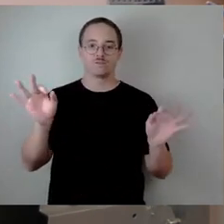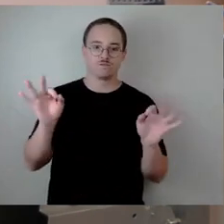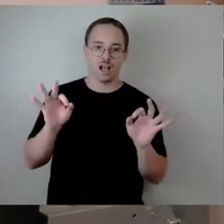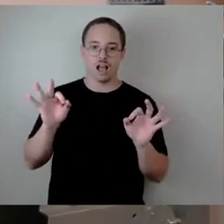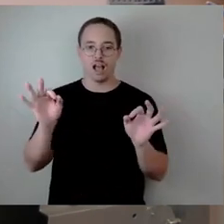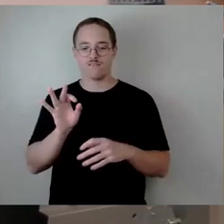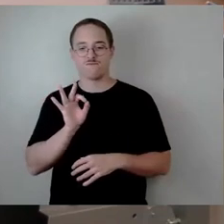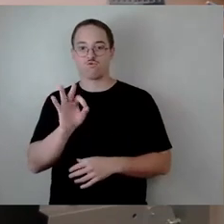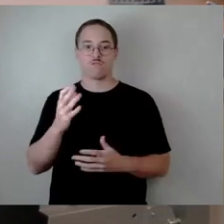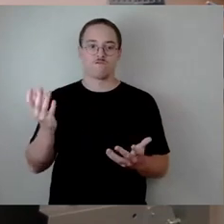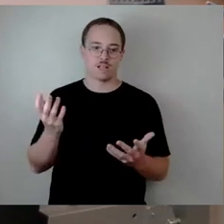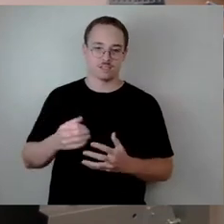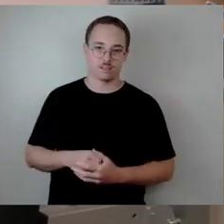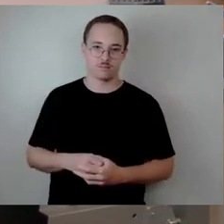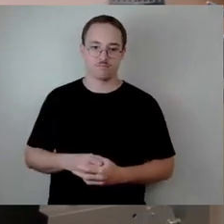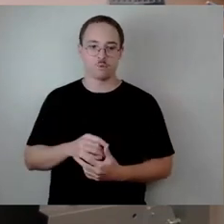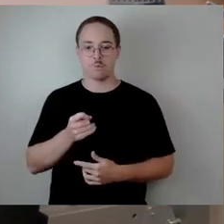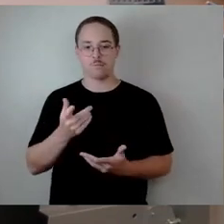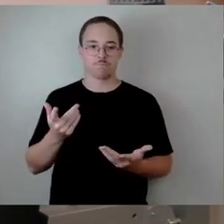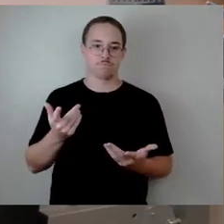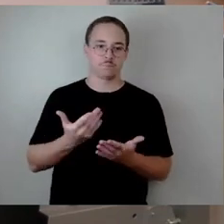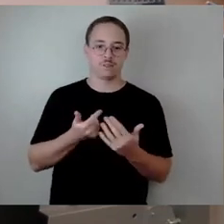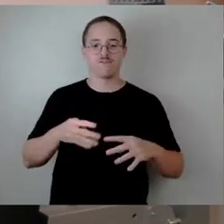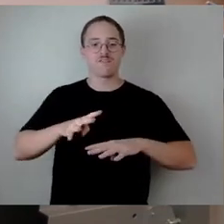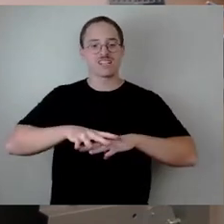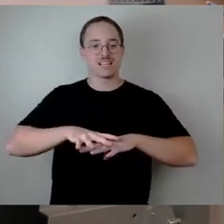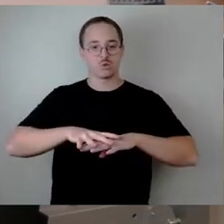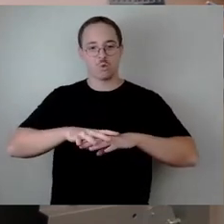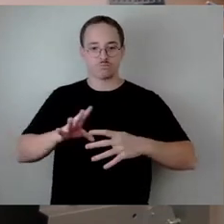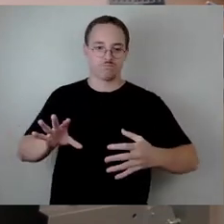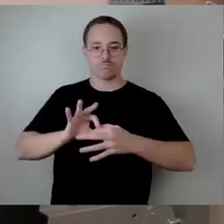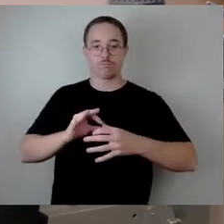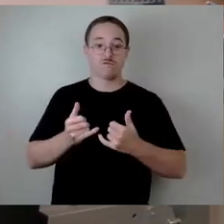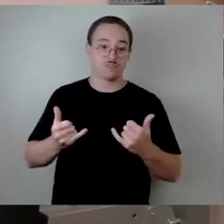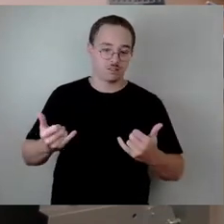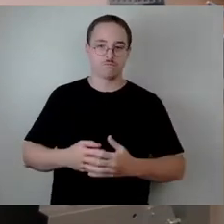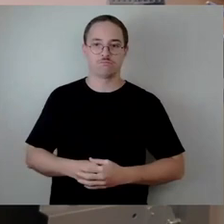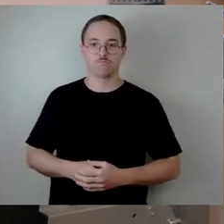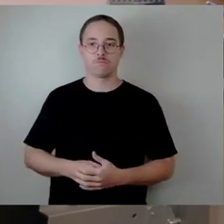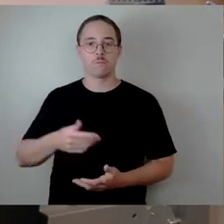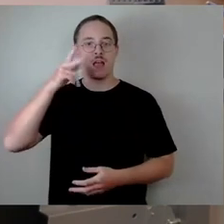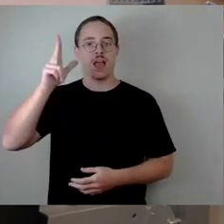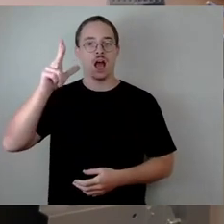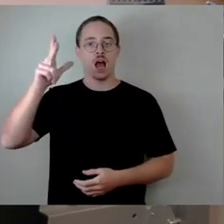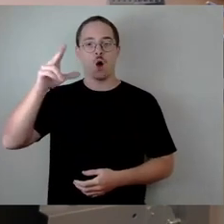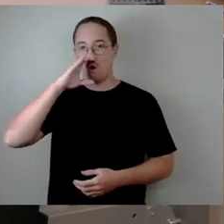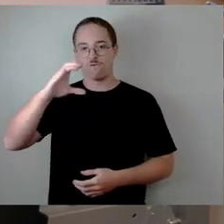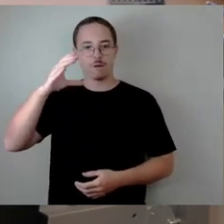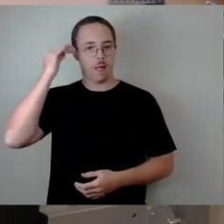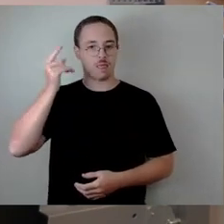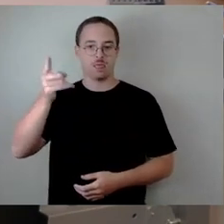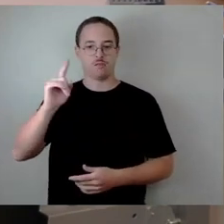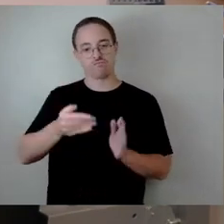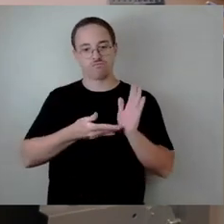Anlagen bestehen. Was kann man da tun? Und Herr Hoffmann hat das ja sehr schön dargestellt, wie das im Einzelnen aussieht,